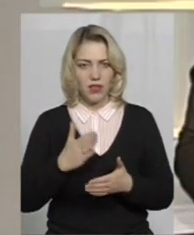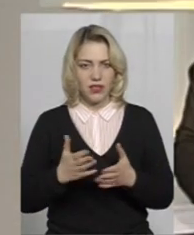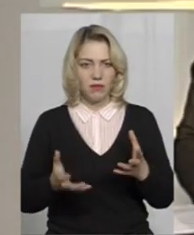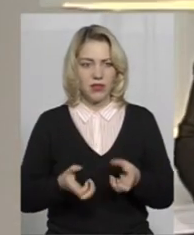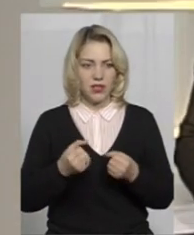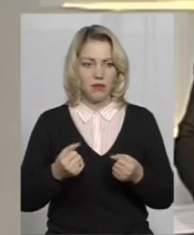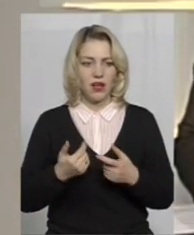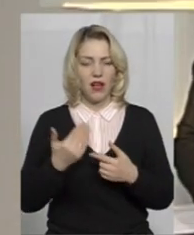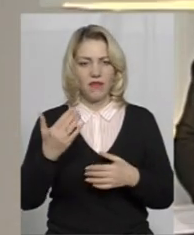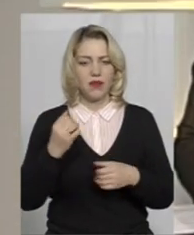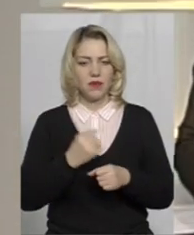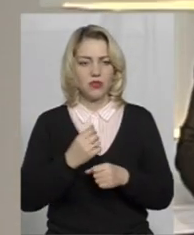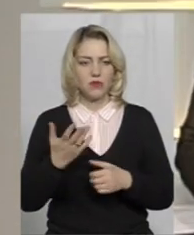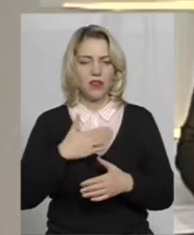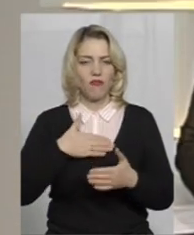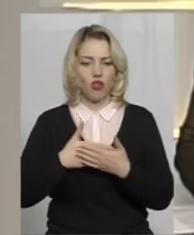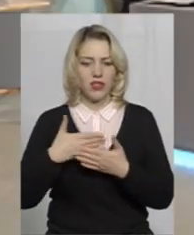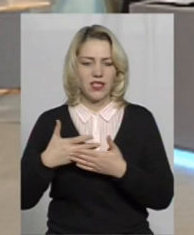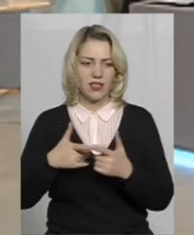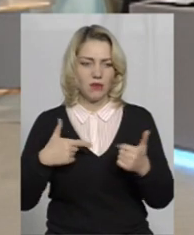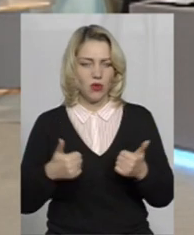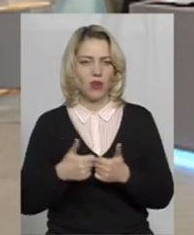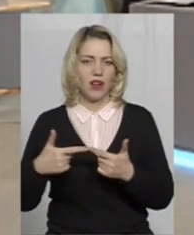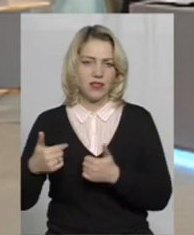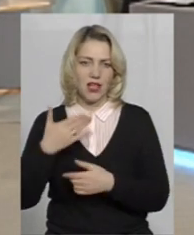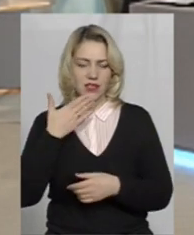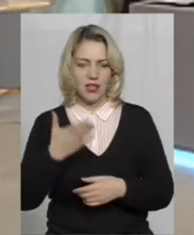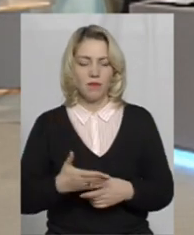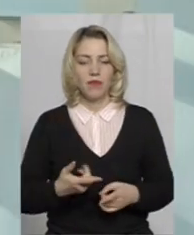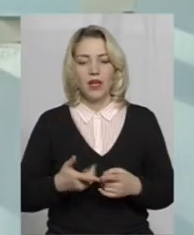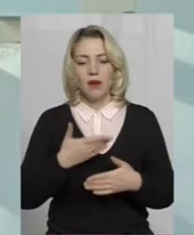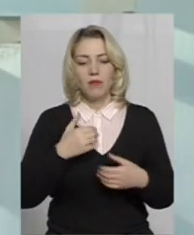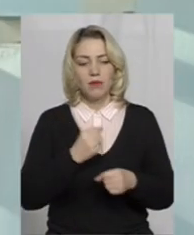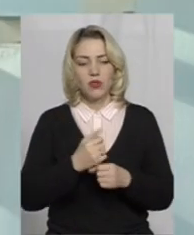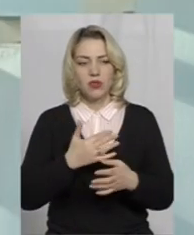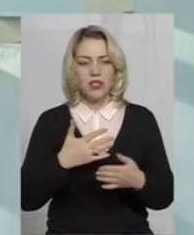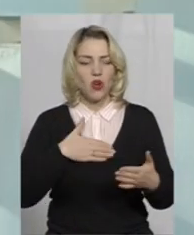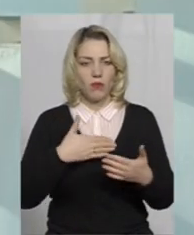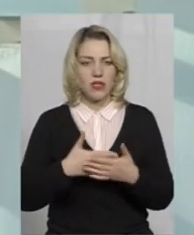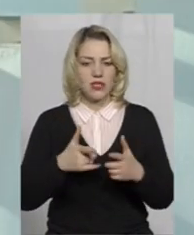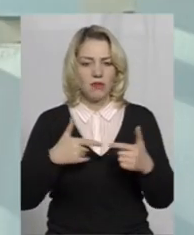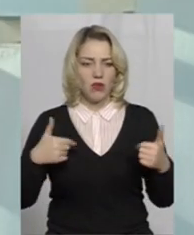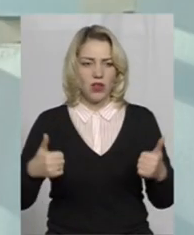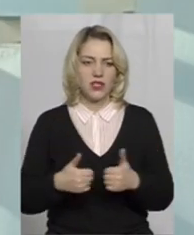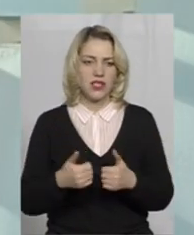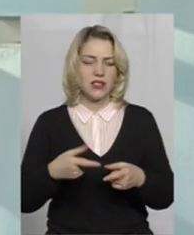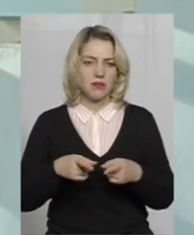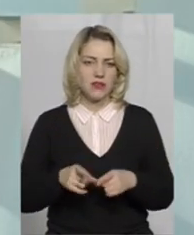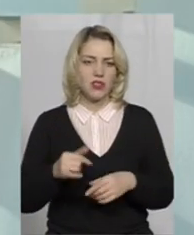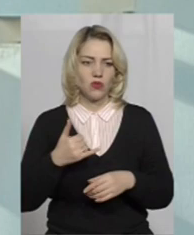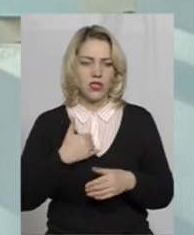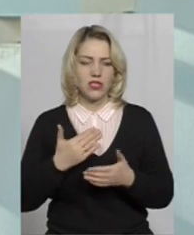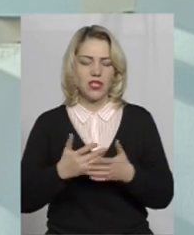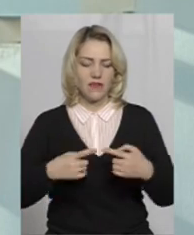підтримка. Ви працюєте з якимись волонтерськими організаціями? Ми працюємо з різними громадськими організаціями, звичайно. У нас